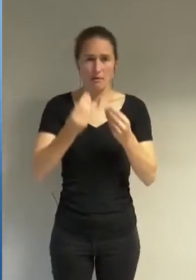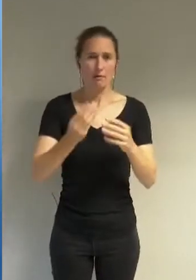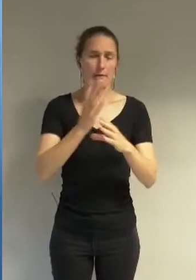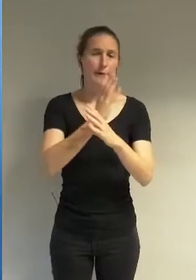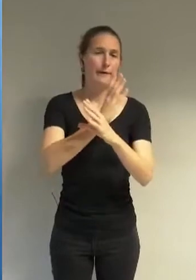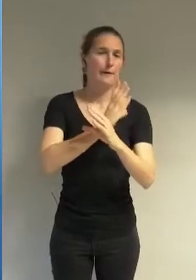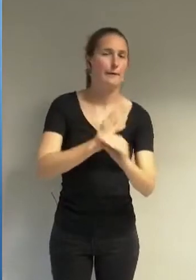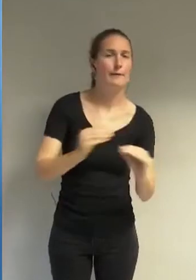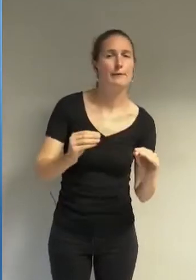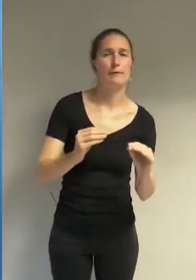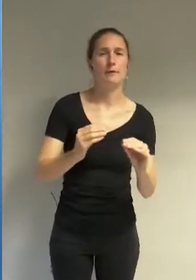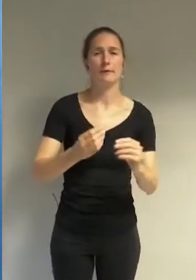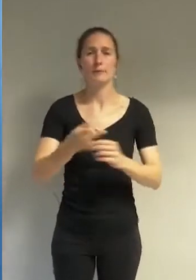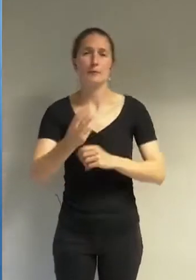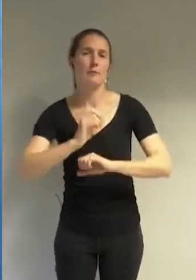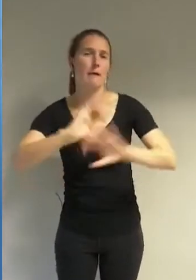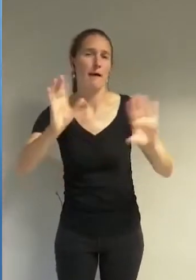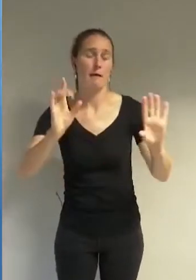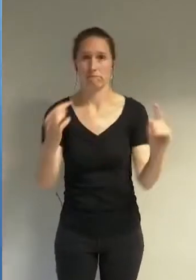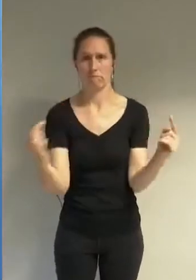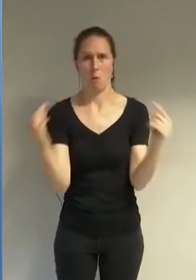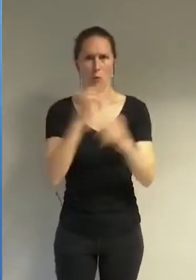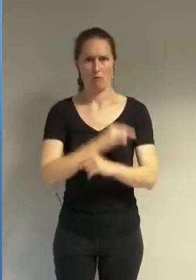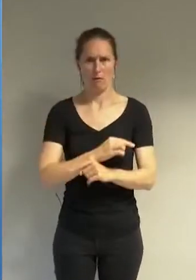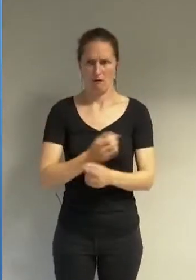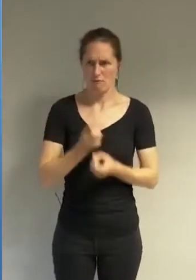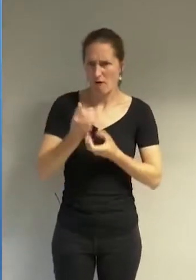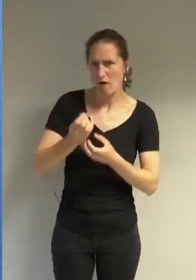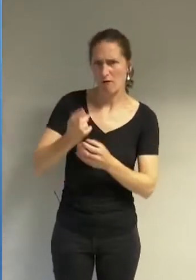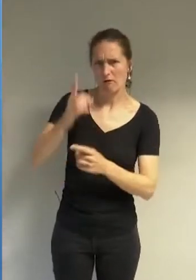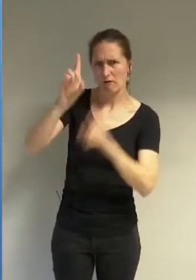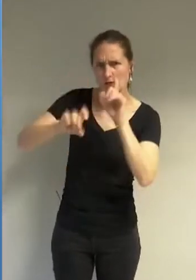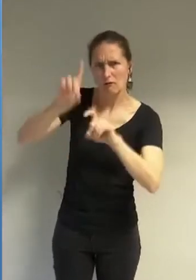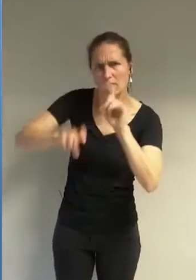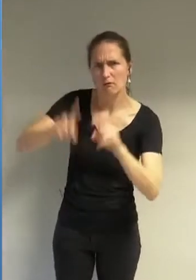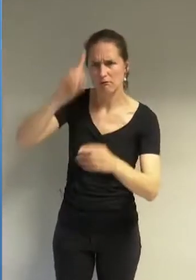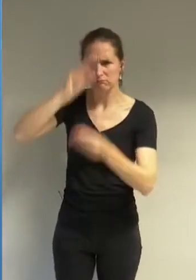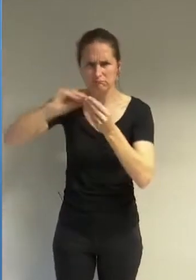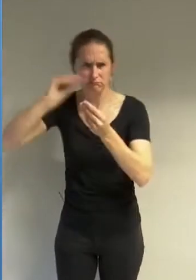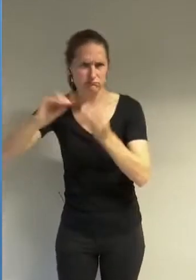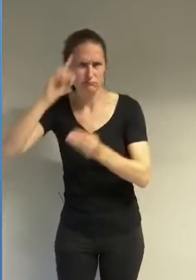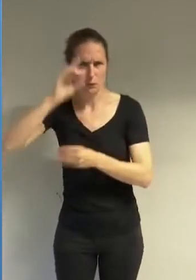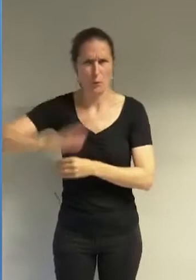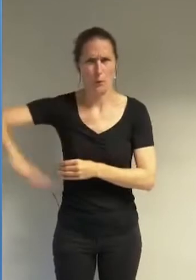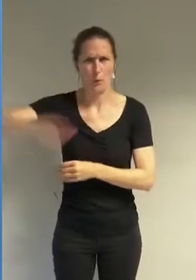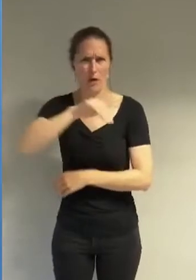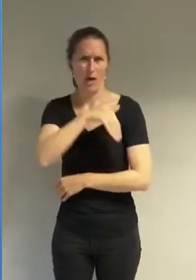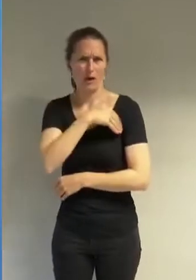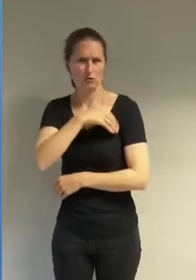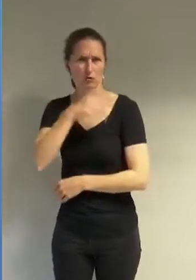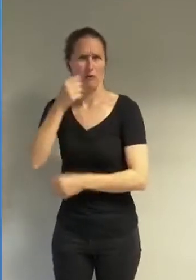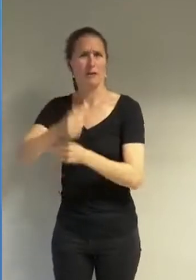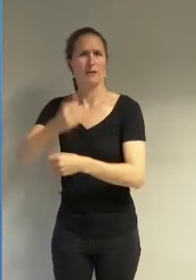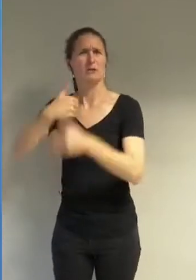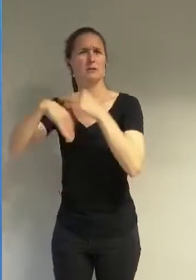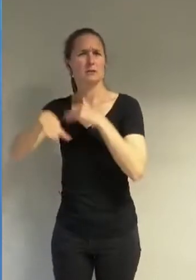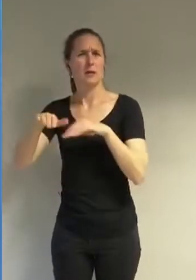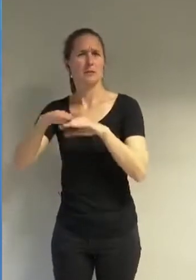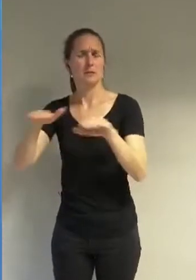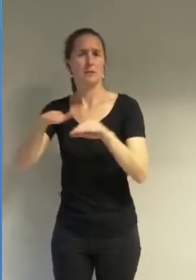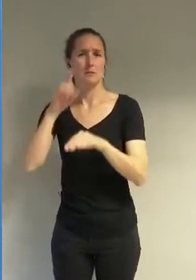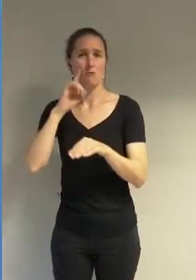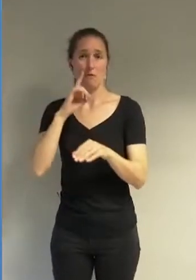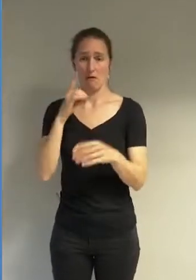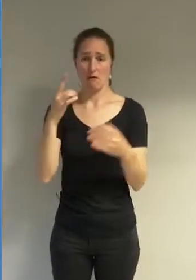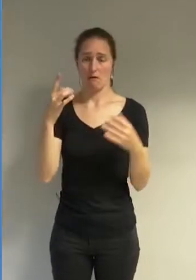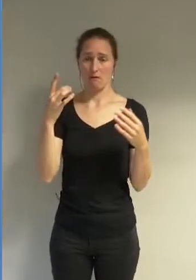clarification mais de questions nouvelles pour les agents des piscines car il n'y a pas de tenue de référence à caractère officiel